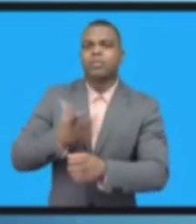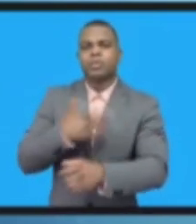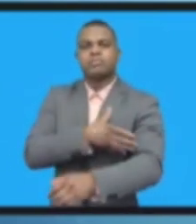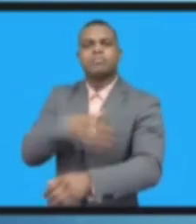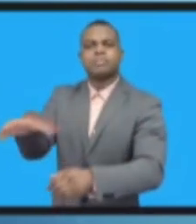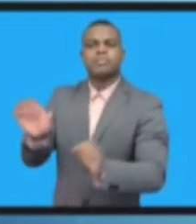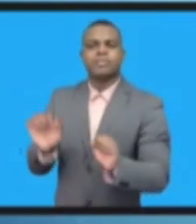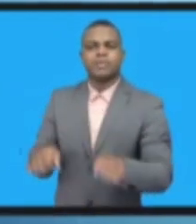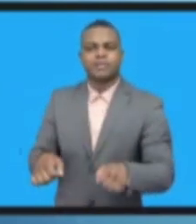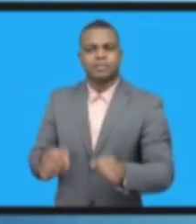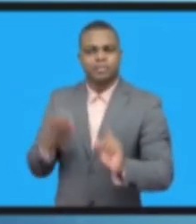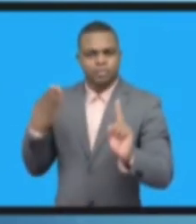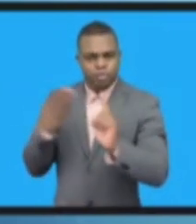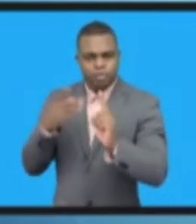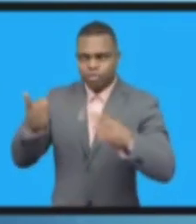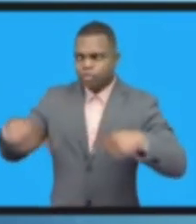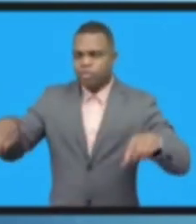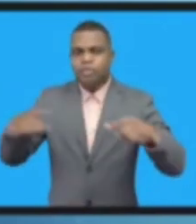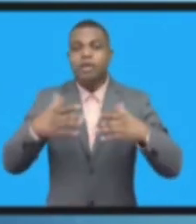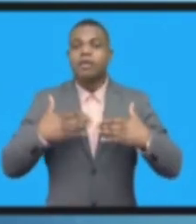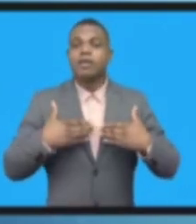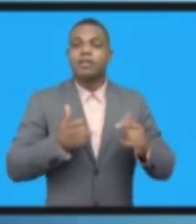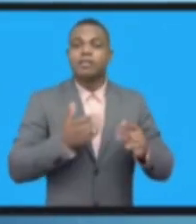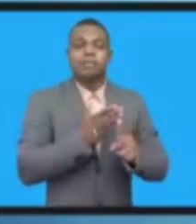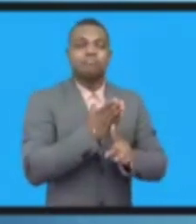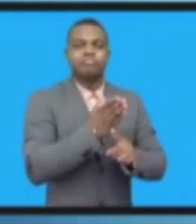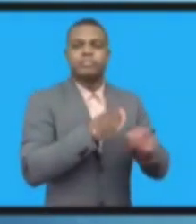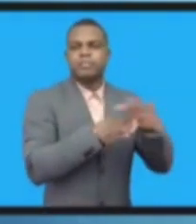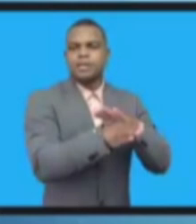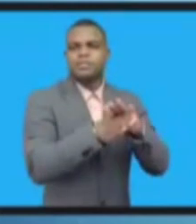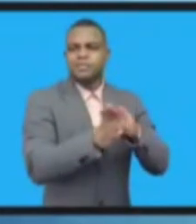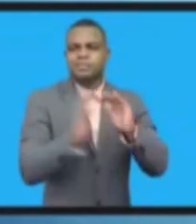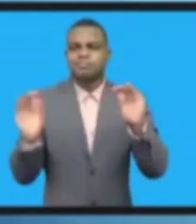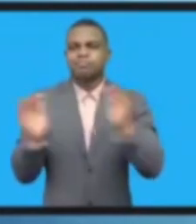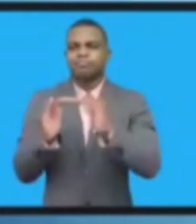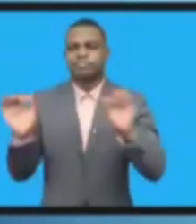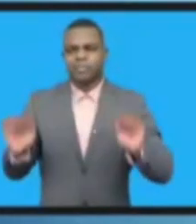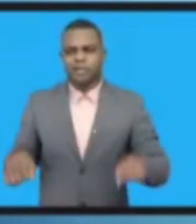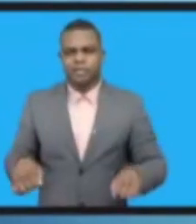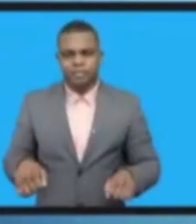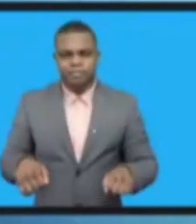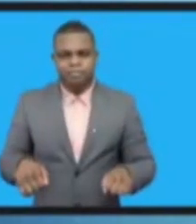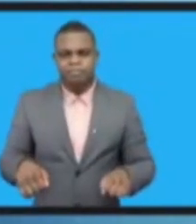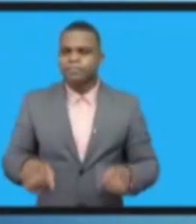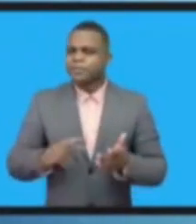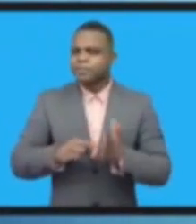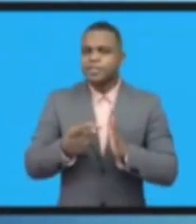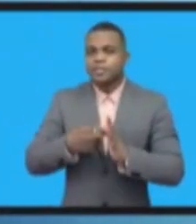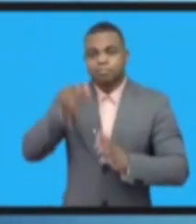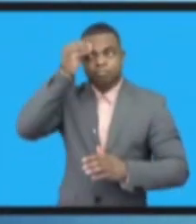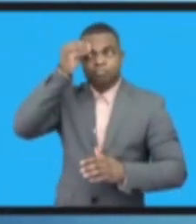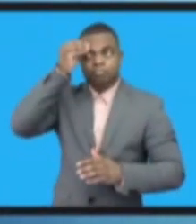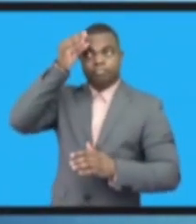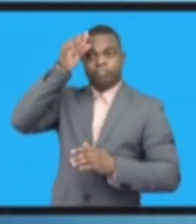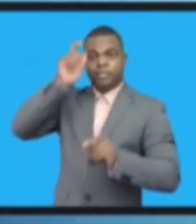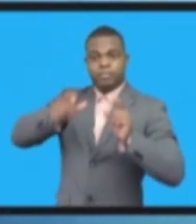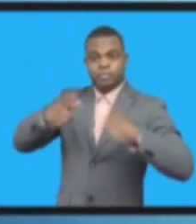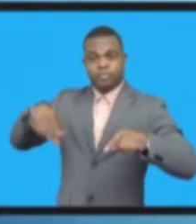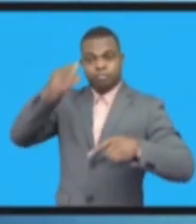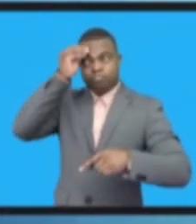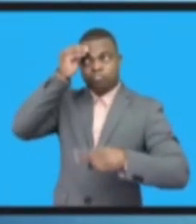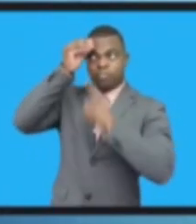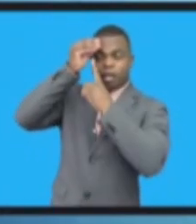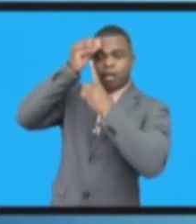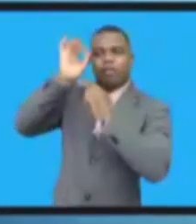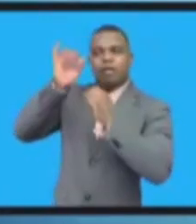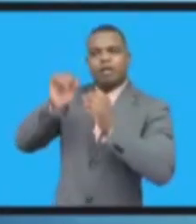человеческую сферу знаний. Мы можем улучшить сельскохозяйственную сферу. И так далее. Все